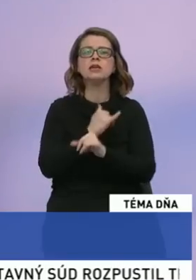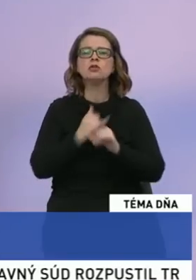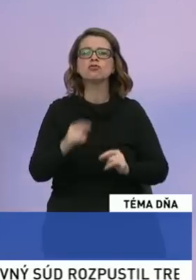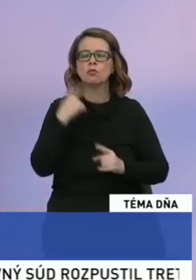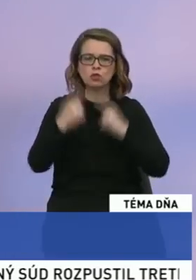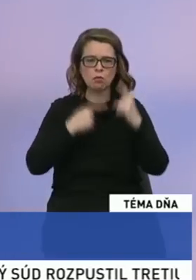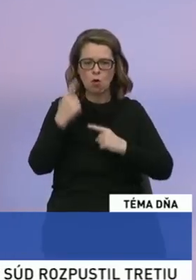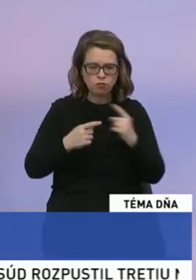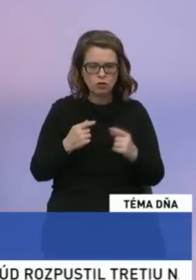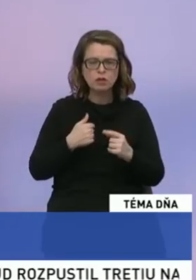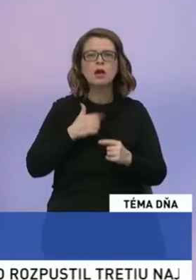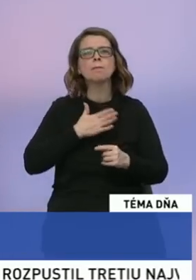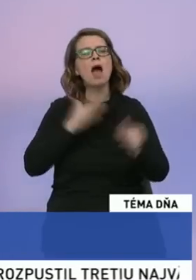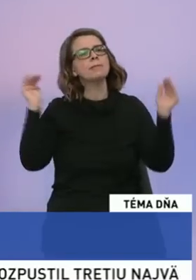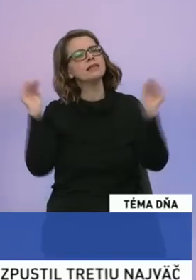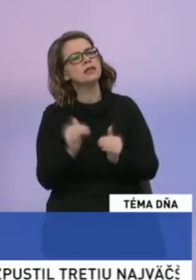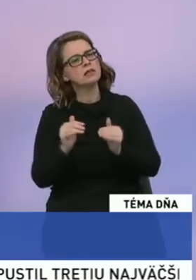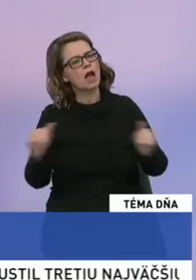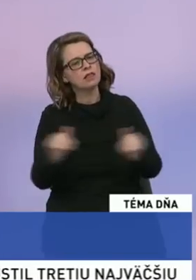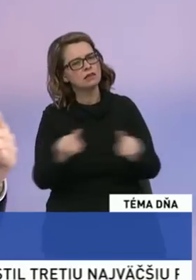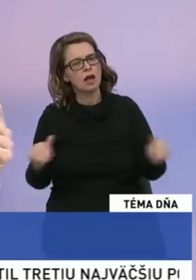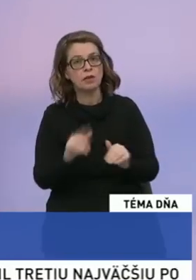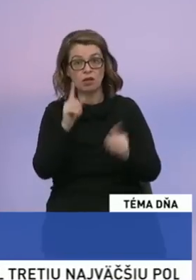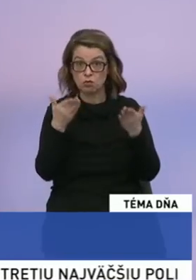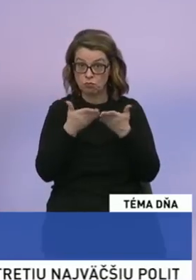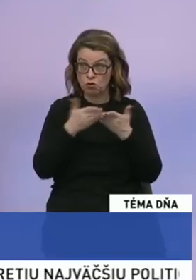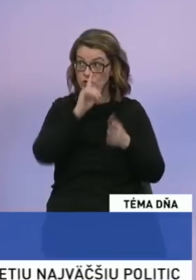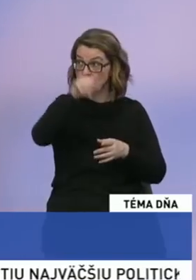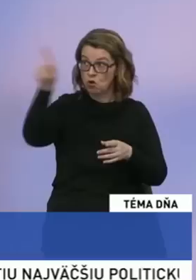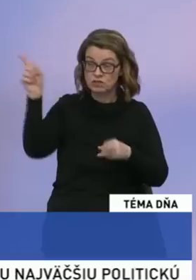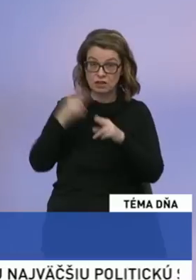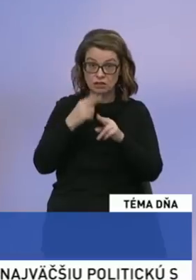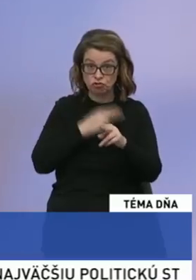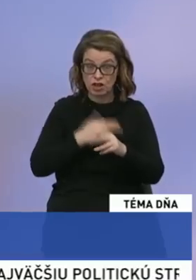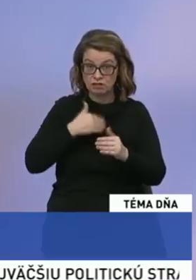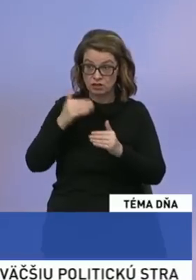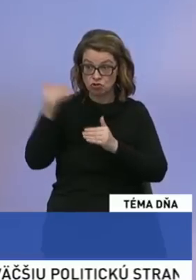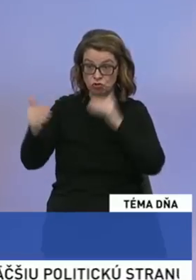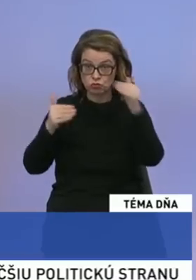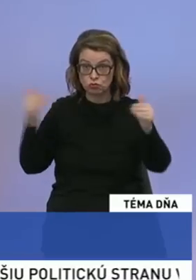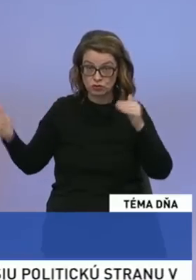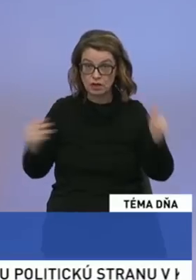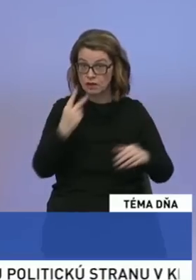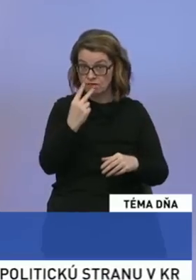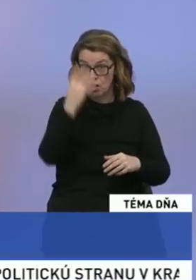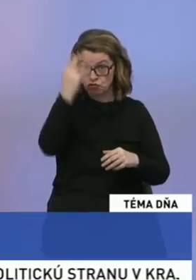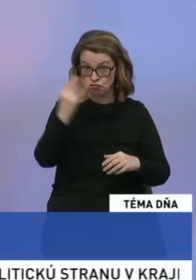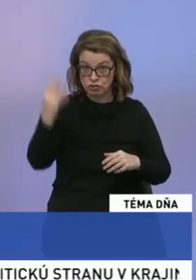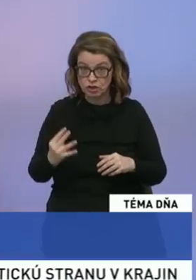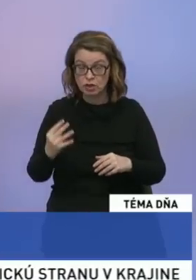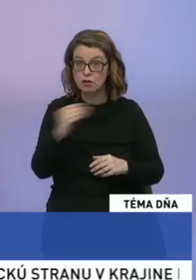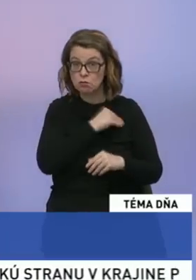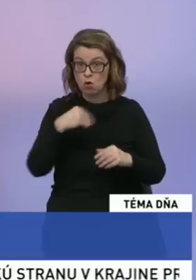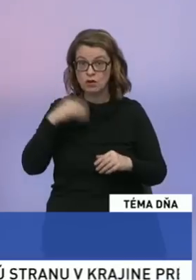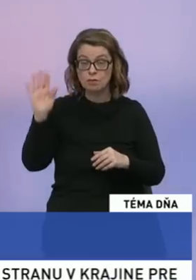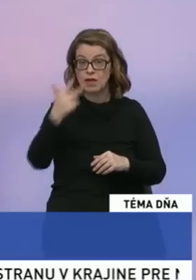tým, že máme nízku nezamestnanosť, lebo v porovnaní s krajinami, ktorí sú naši susedi a krajinom aj V4, kde Poliaci